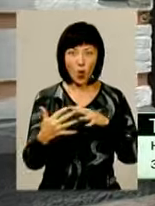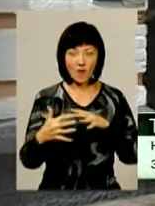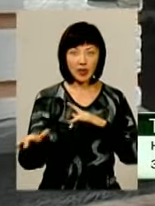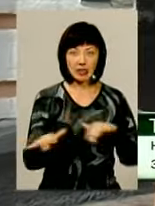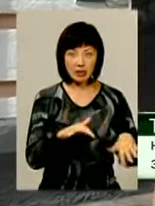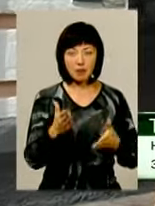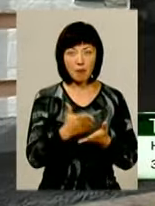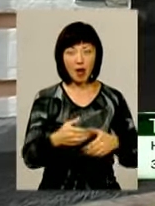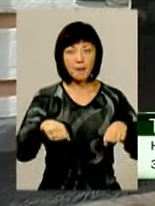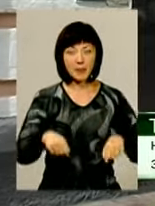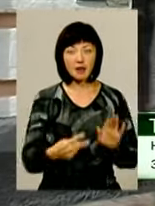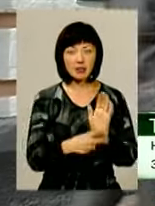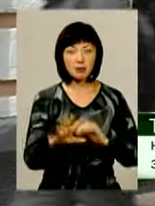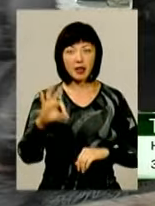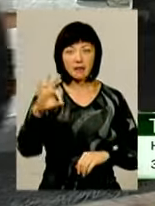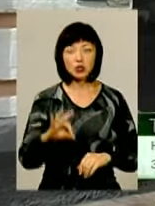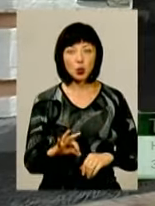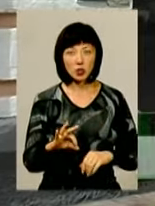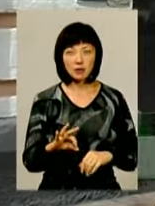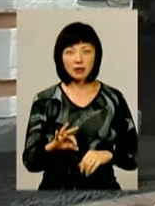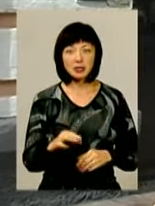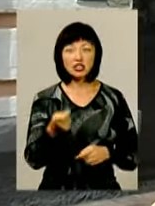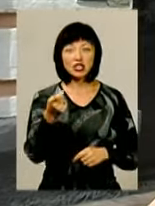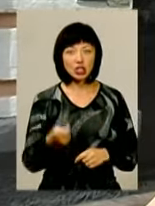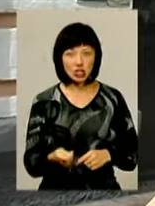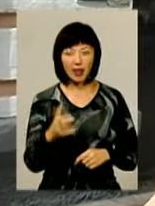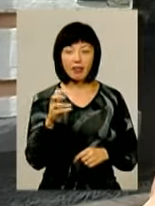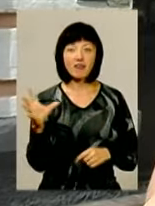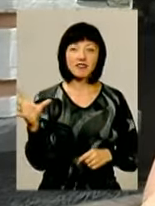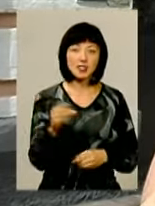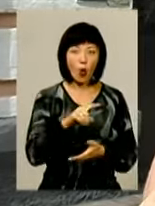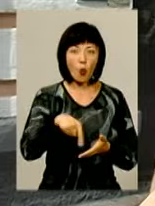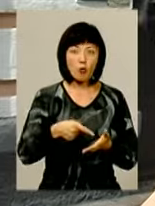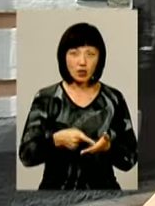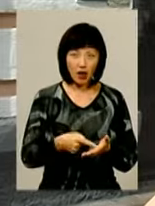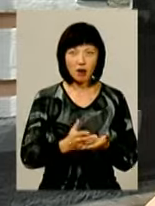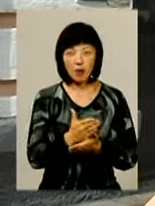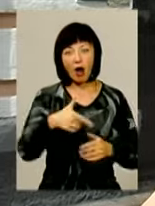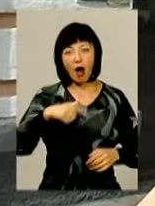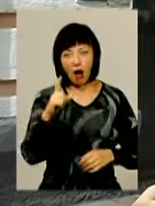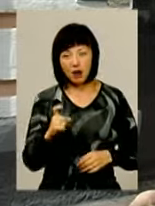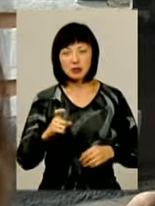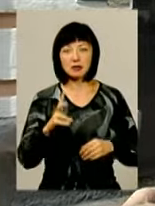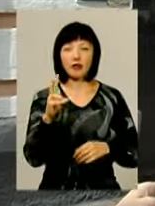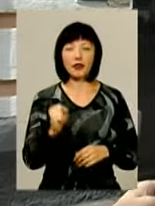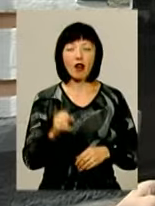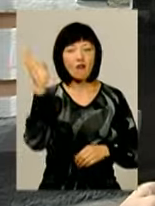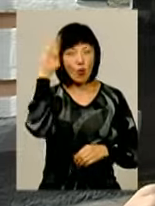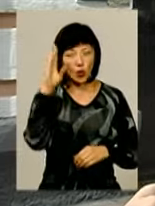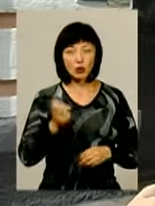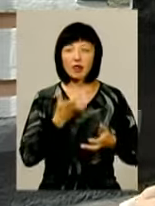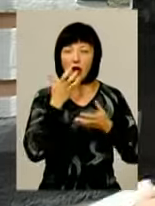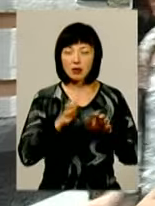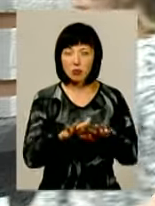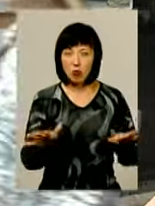він тоді має право на 75% знижки на всі комунальні платежі і на газ, на воду, на